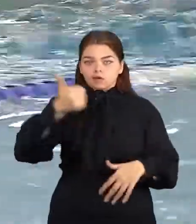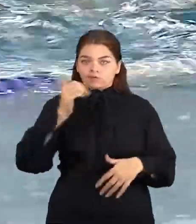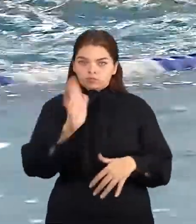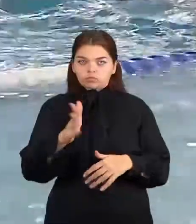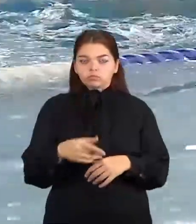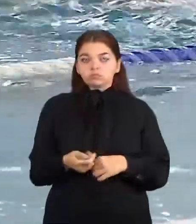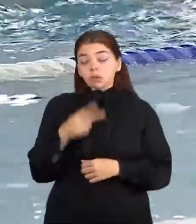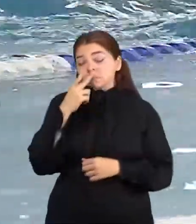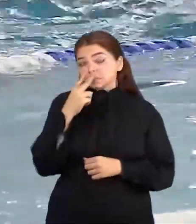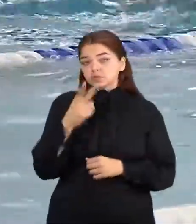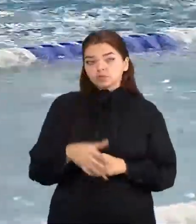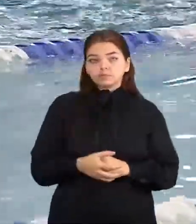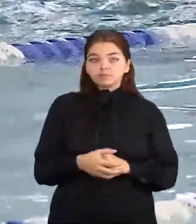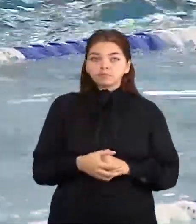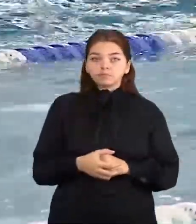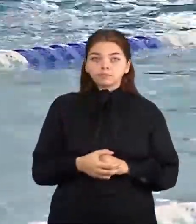parodys laikas.